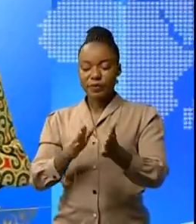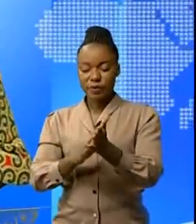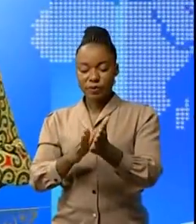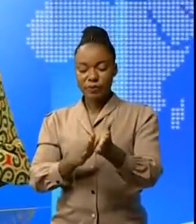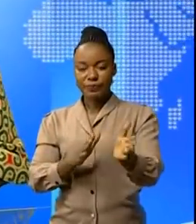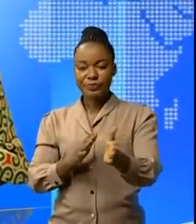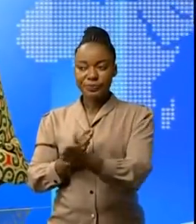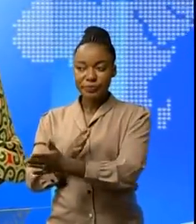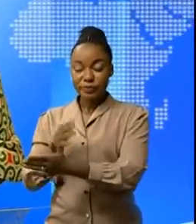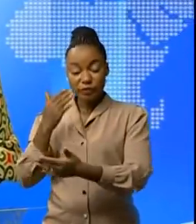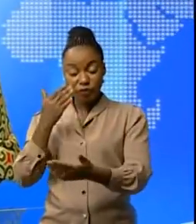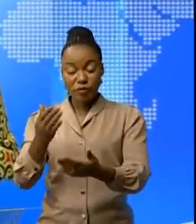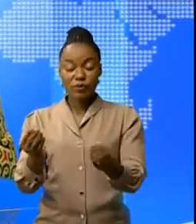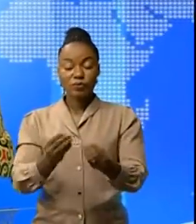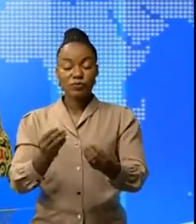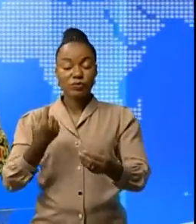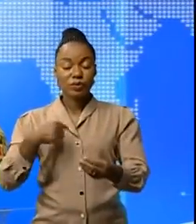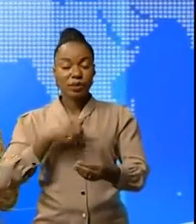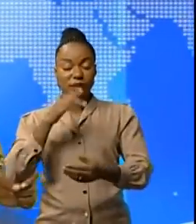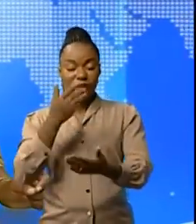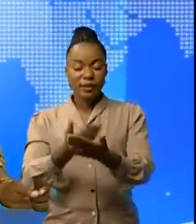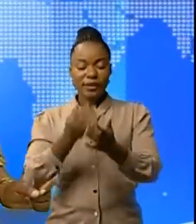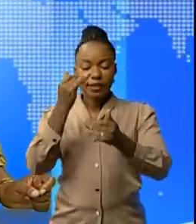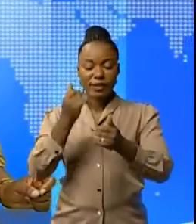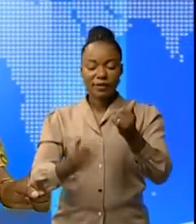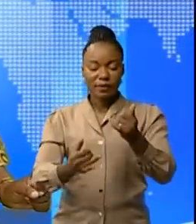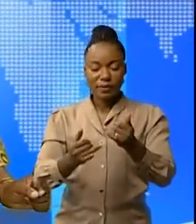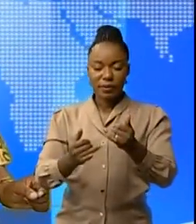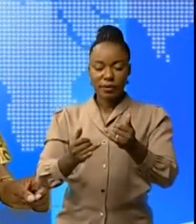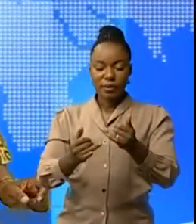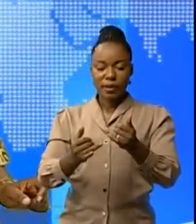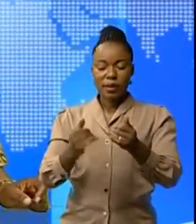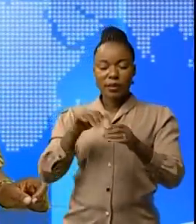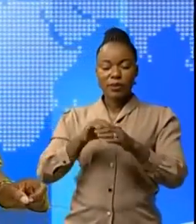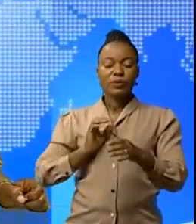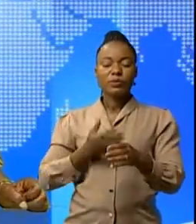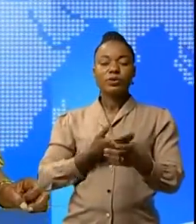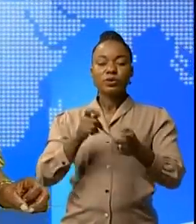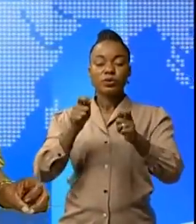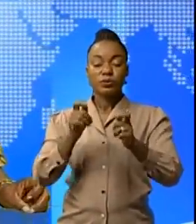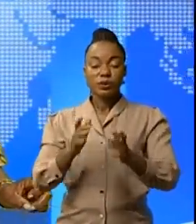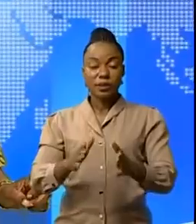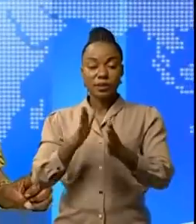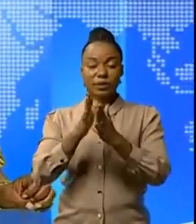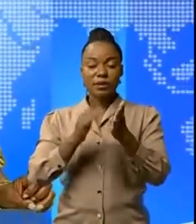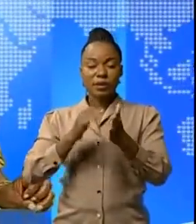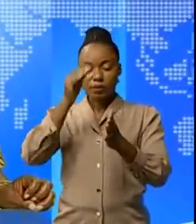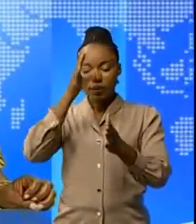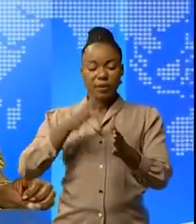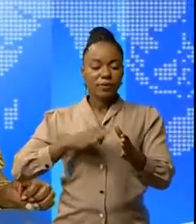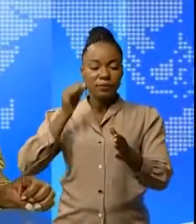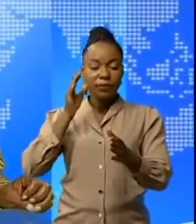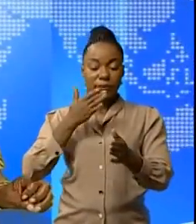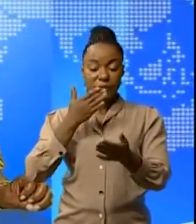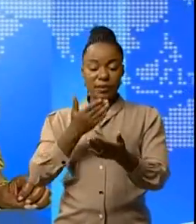Et c'est ce reportage sur la clôture de l'année scolaire qui termine ce journal des 19h Mesdames et Messieurs merci de nous